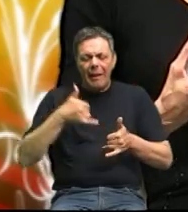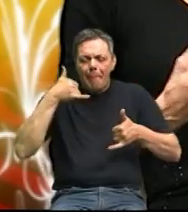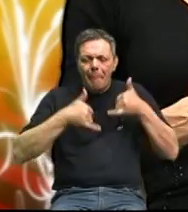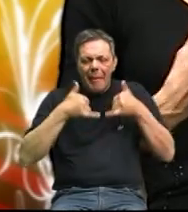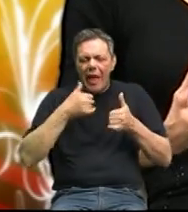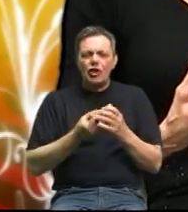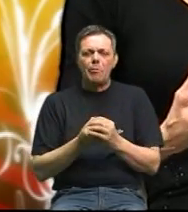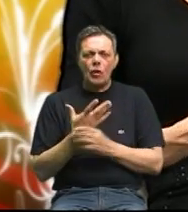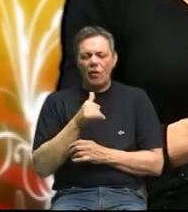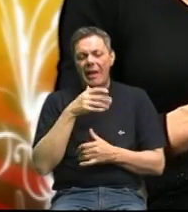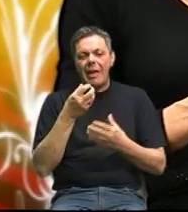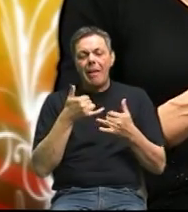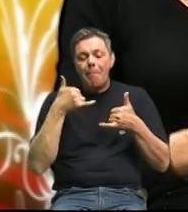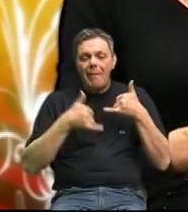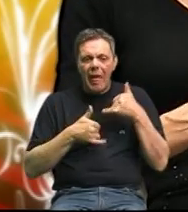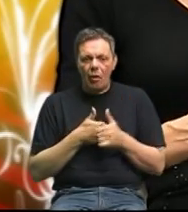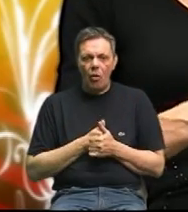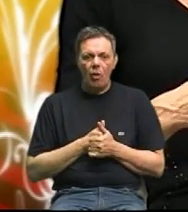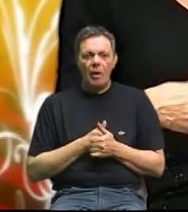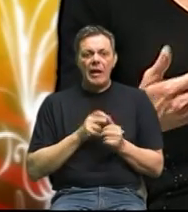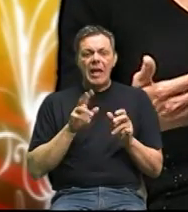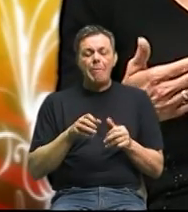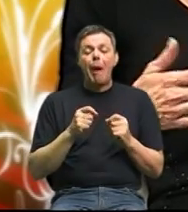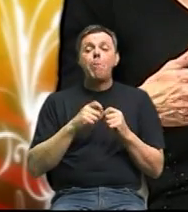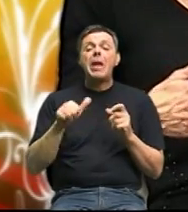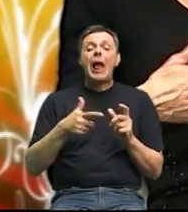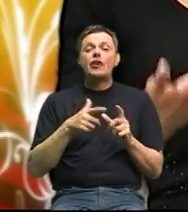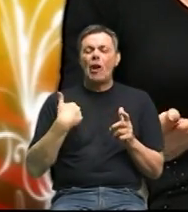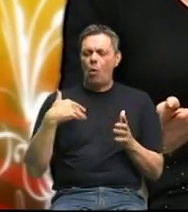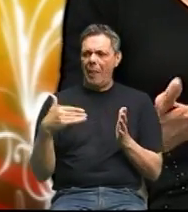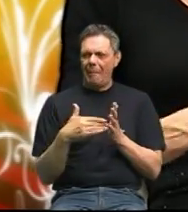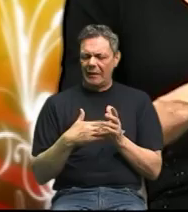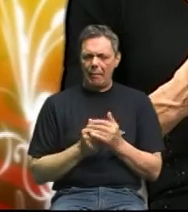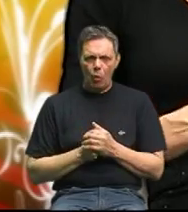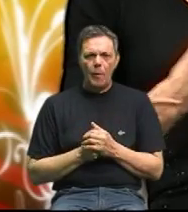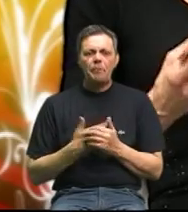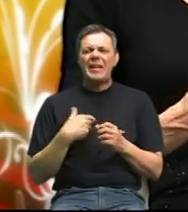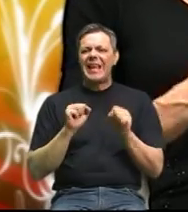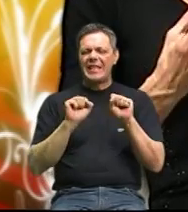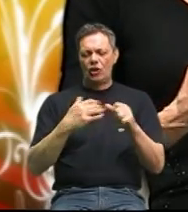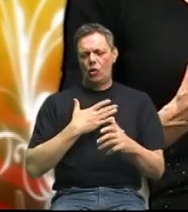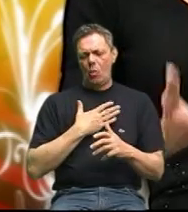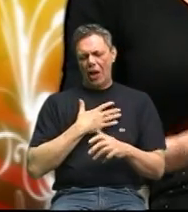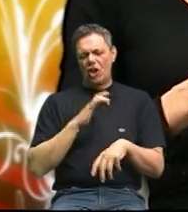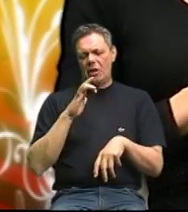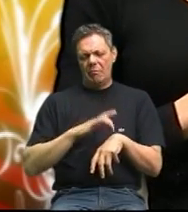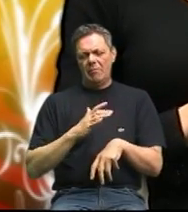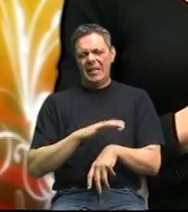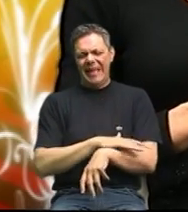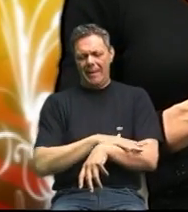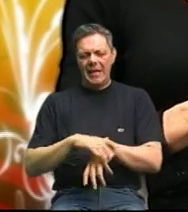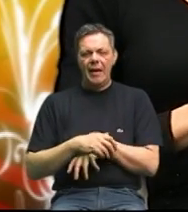proizvodi mlijeko ovo mlijeko ima bielančevine koje nama treba za zaštitu naših čelija treba